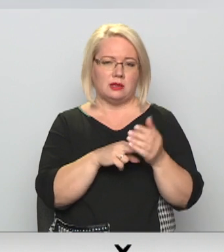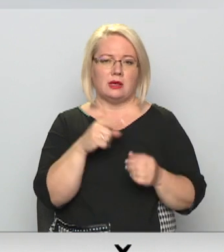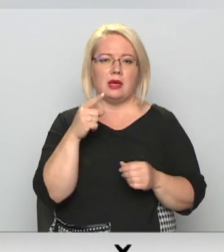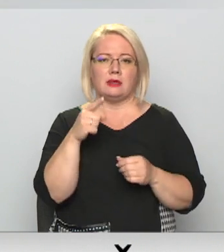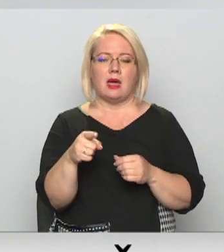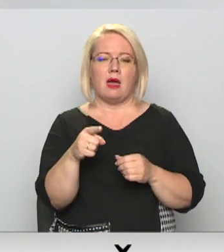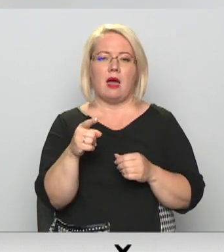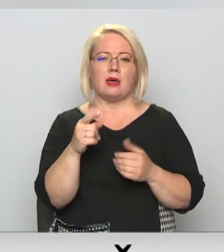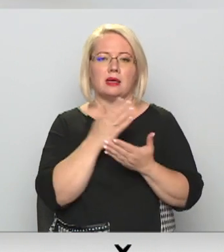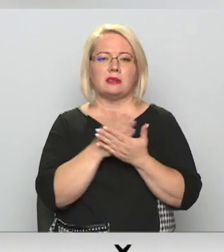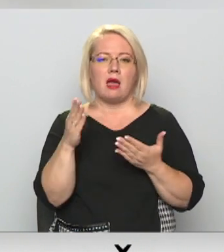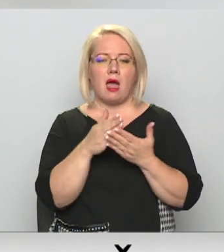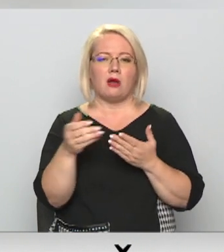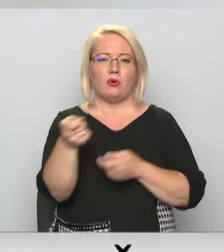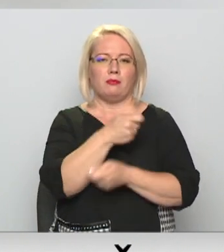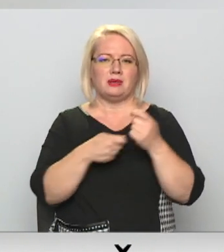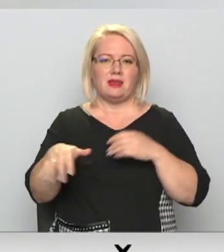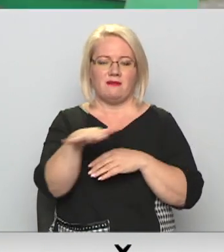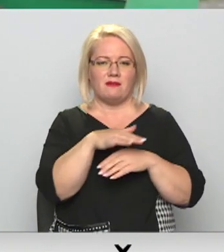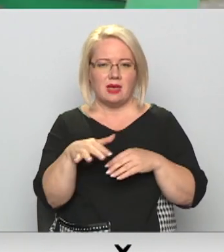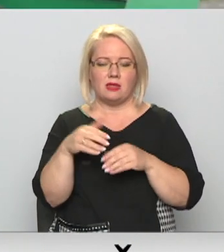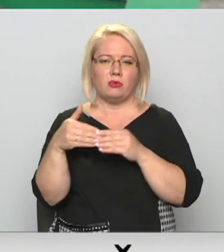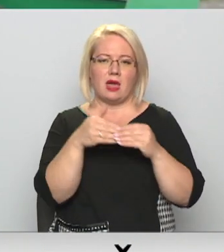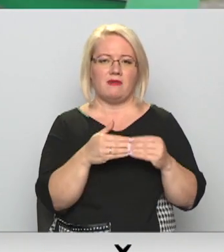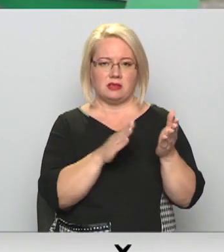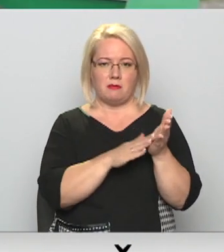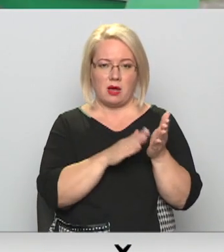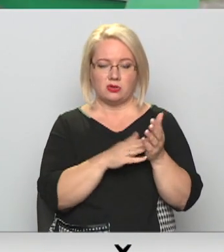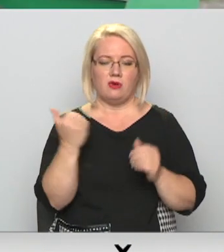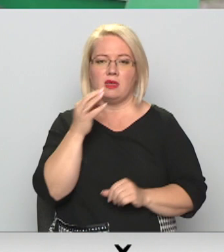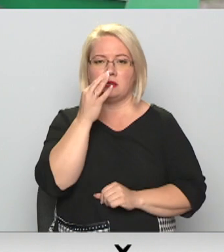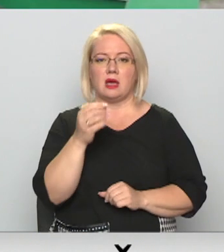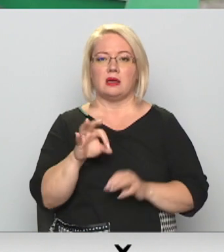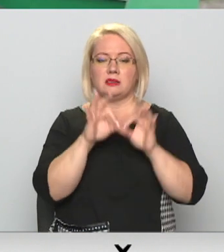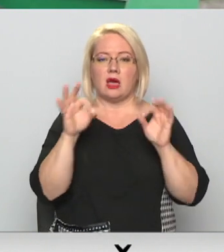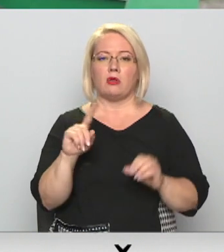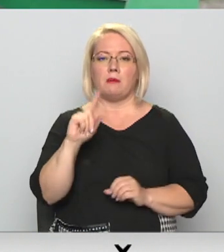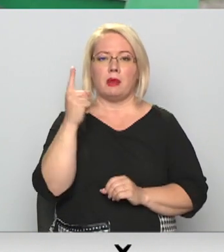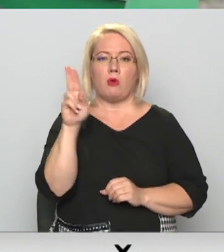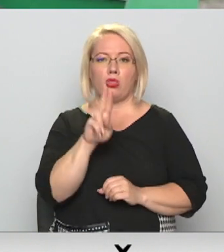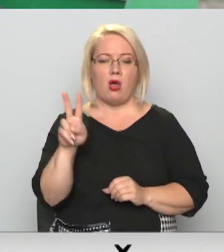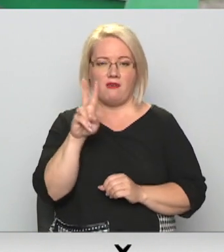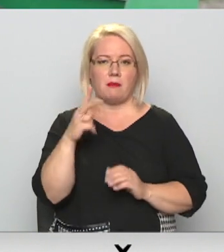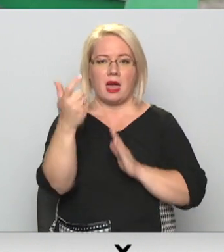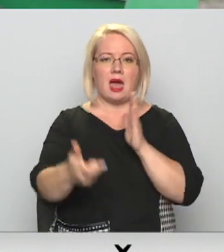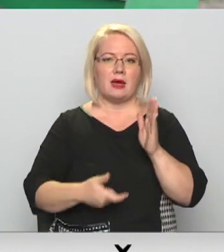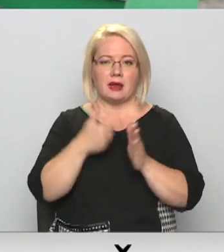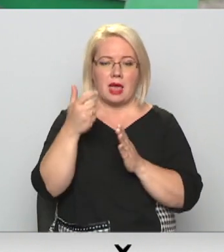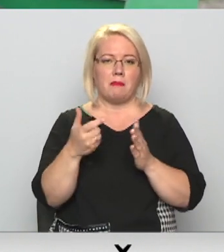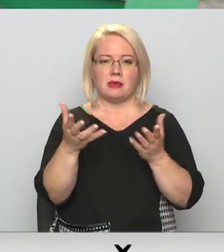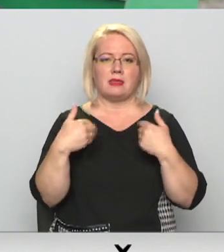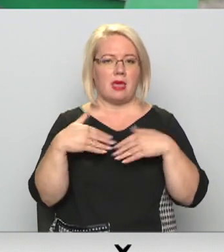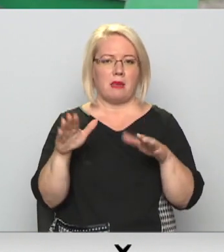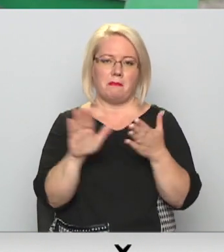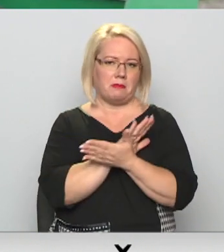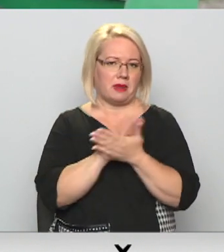sakārtot, tiek ir visu šīs māksās. Sākot ar 1. novembri riepas vairs netiks pieņemts bez maksas,